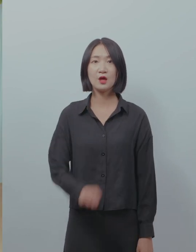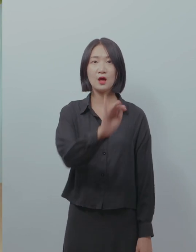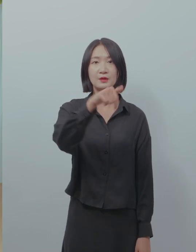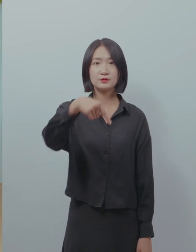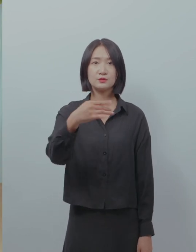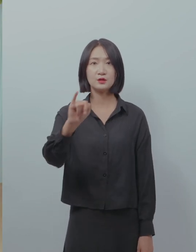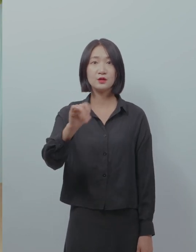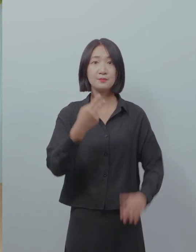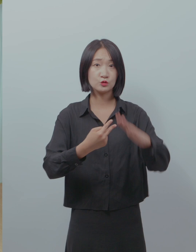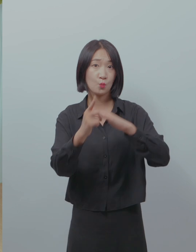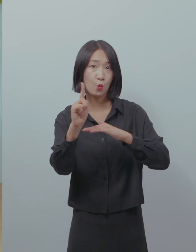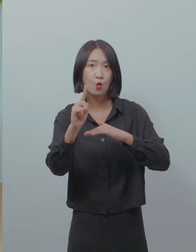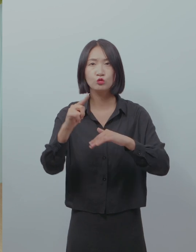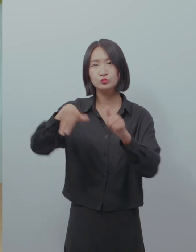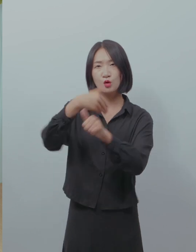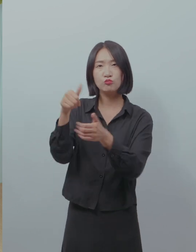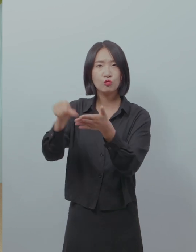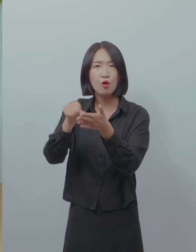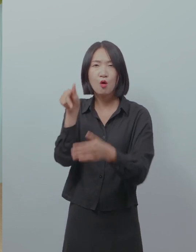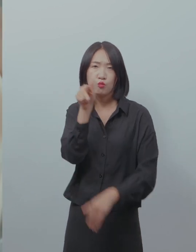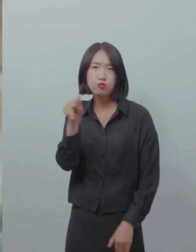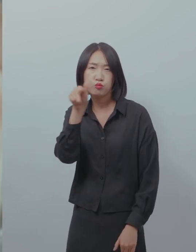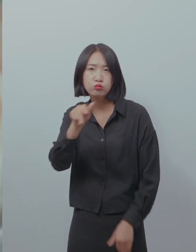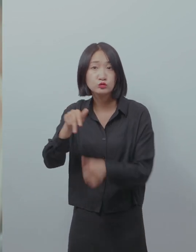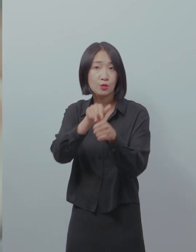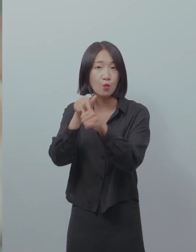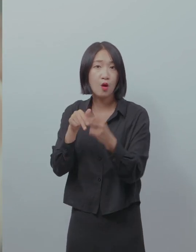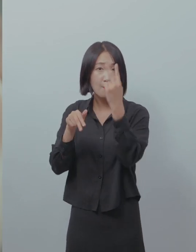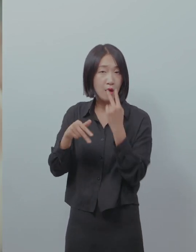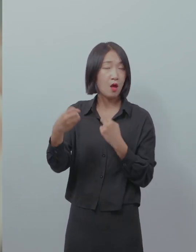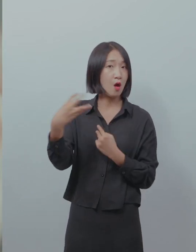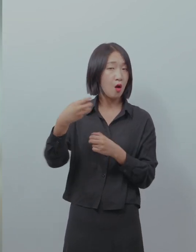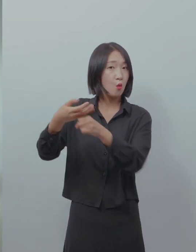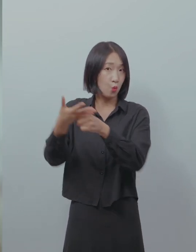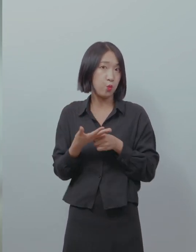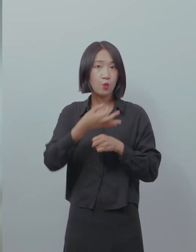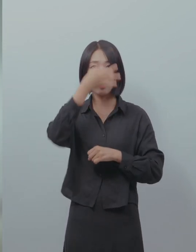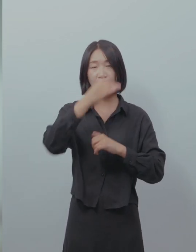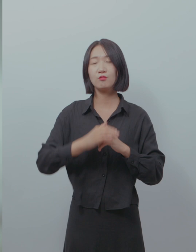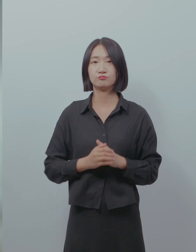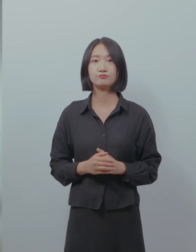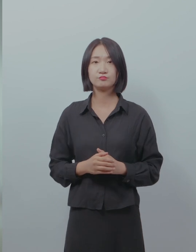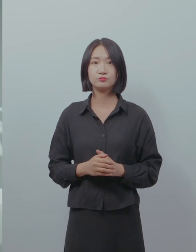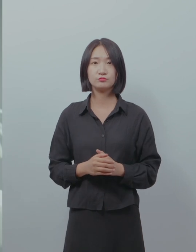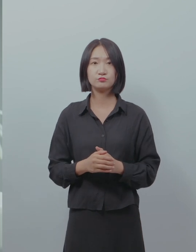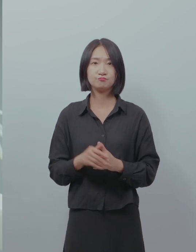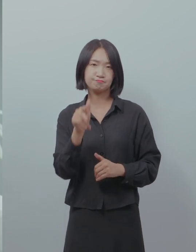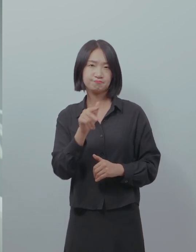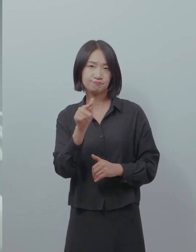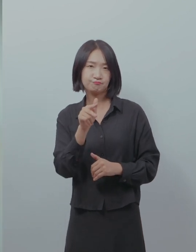빅스비 비전은 주변의 물체를 카메라로 촬영을 해서 그 정보를 시각장애인에게 전달해 줄 수 있는 기능이야